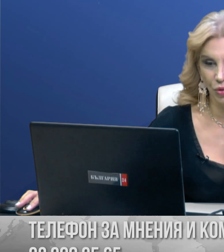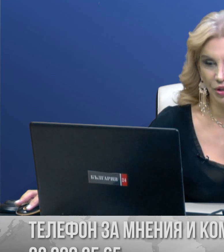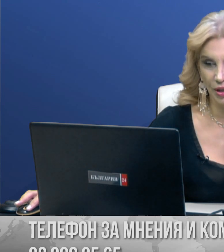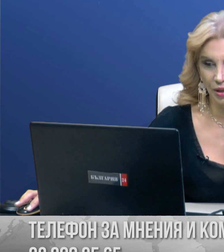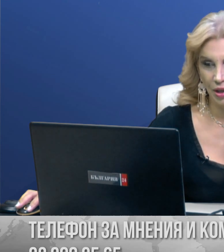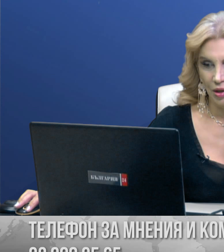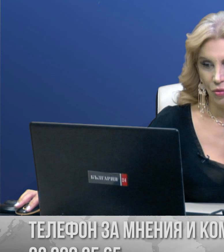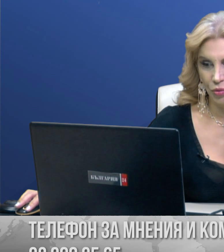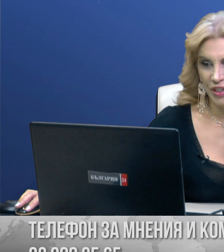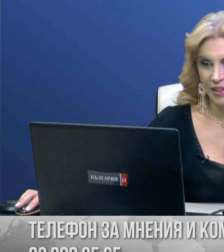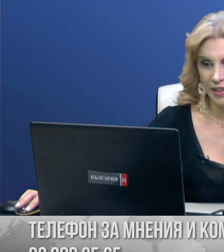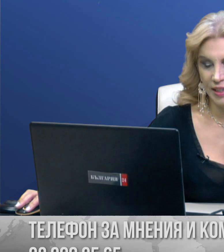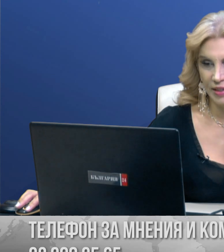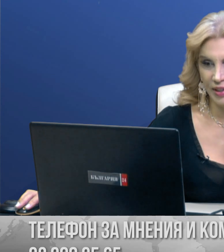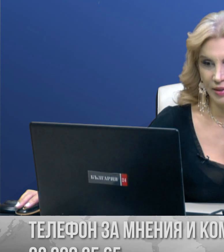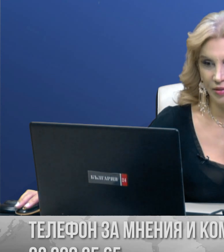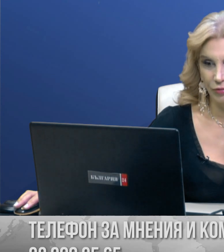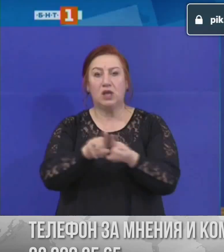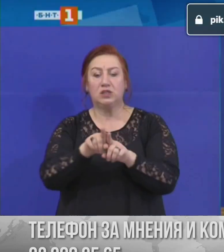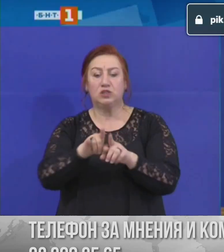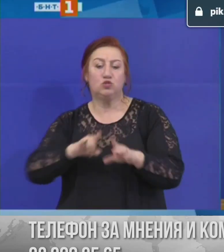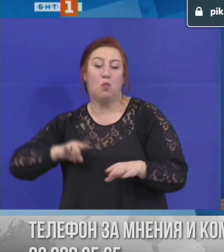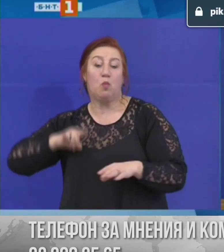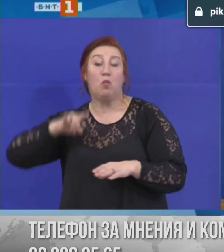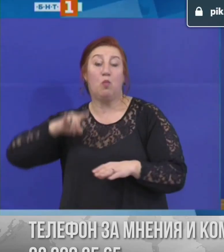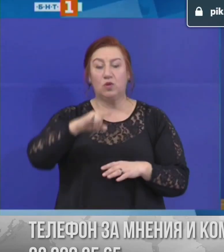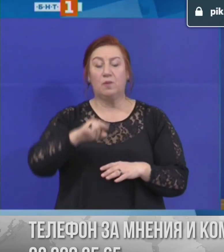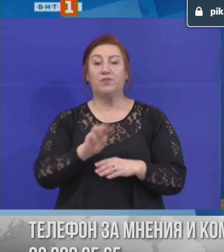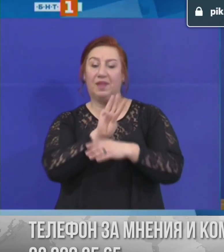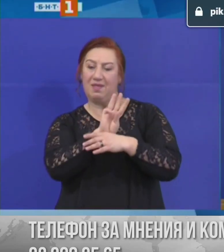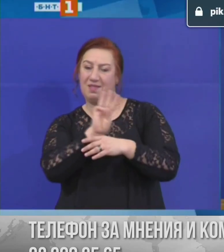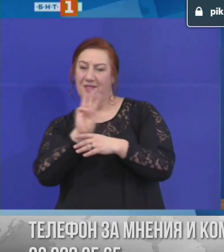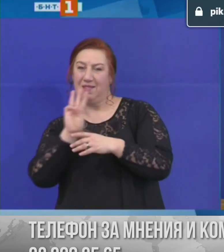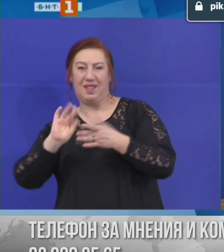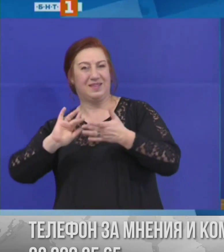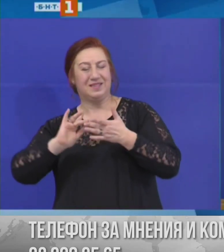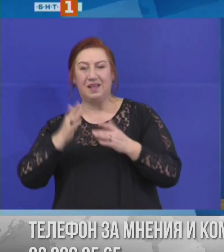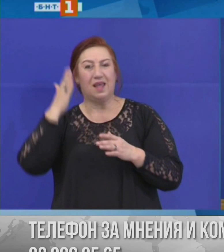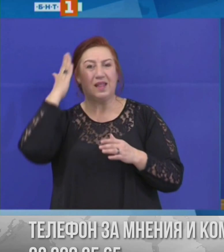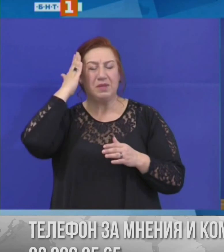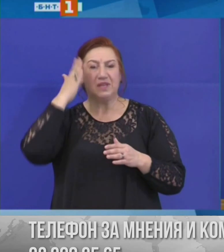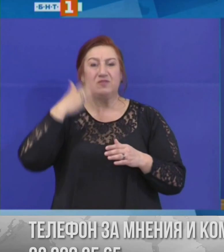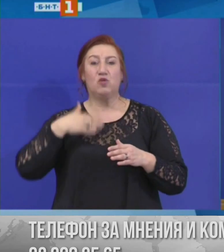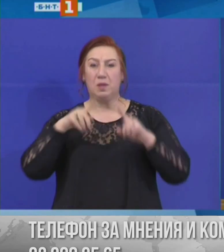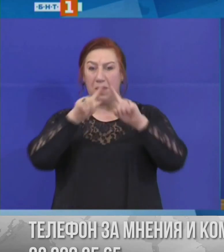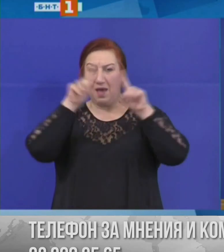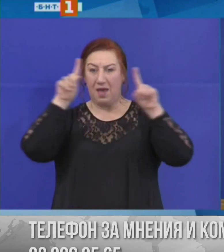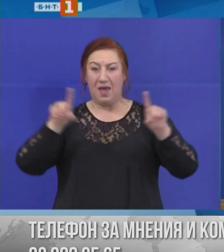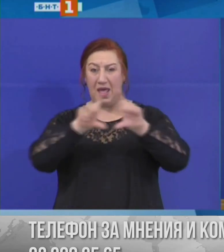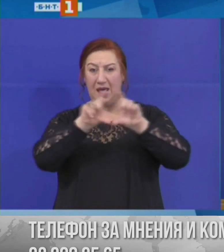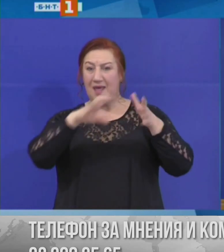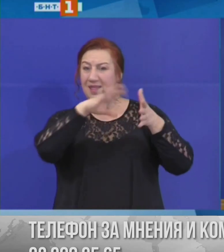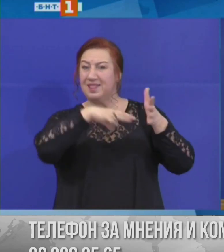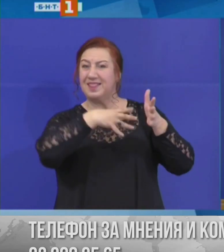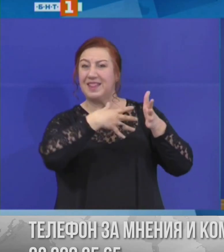включване от Министерския съвет. Министерството има таблица, която се атолизира също на всеки три